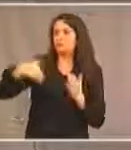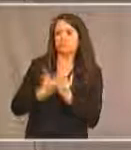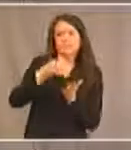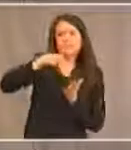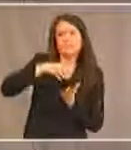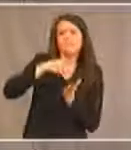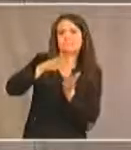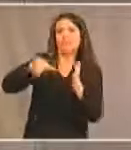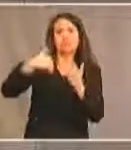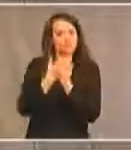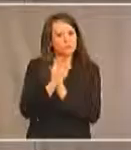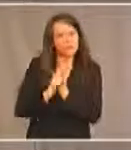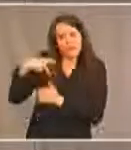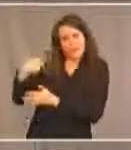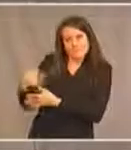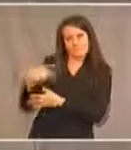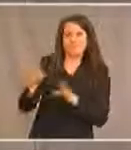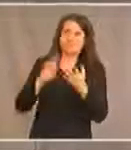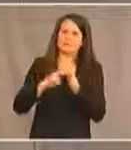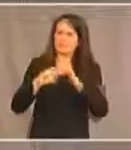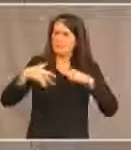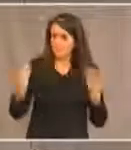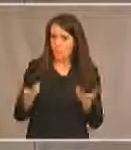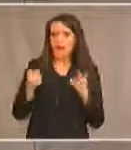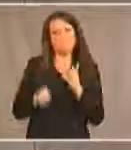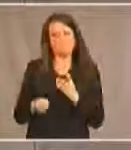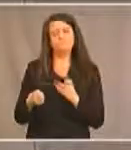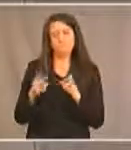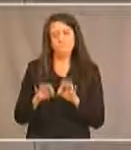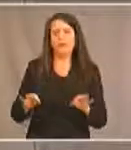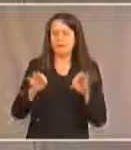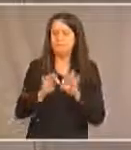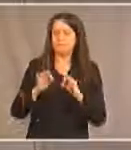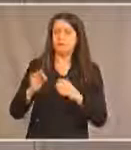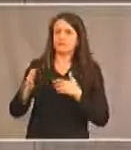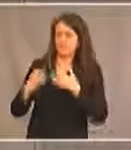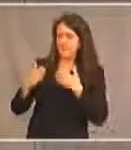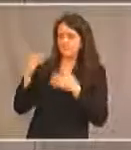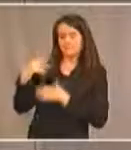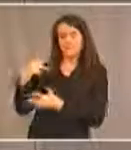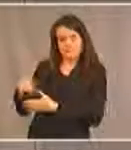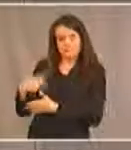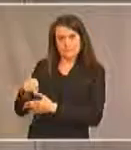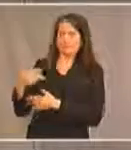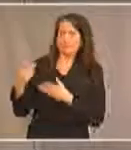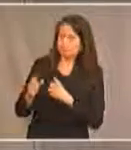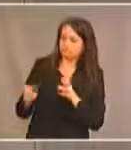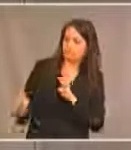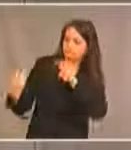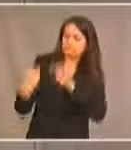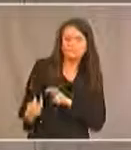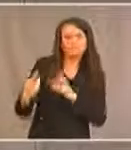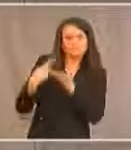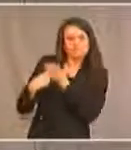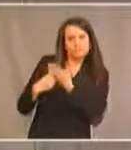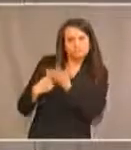politique ou toute loi qui les touche, ce qui veut dire qu'il nous faut prendre la place qui nous revient à la table et trouver des solutions qui nous